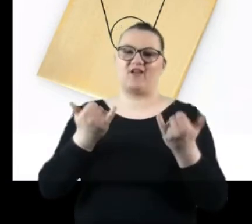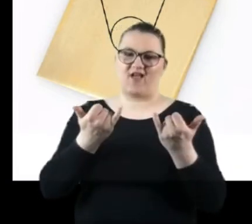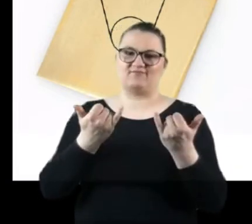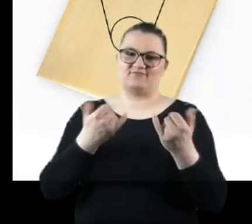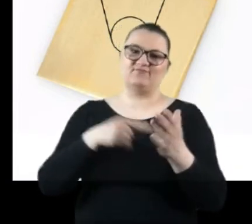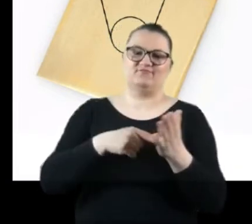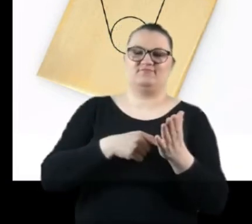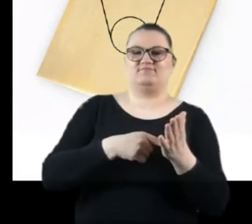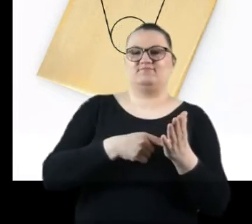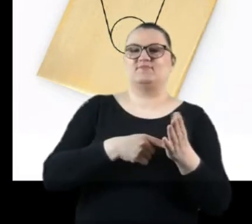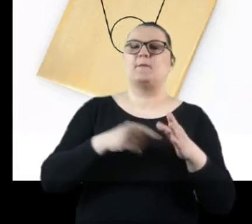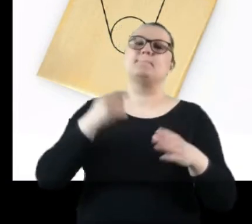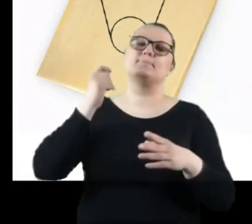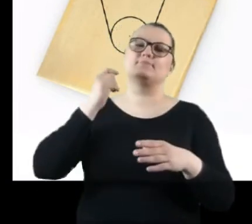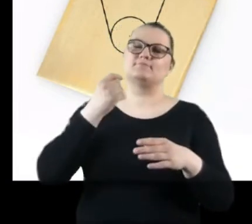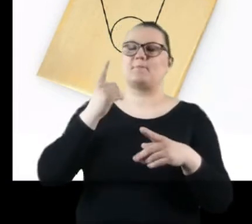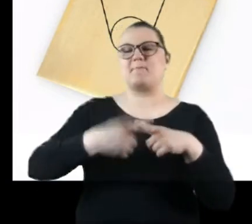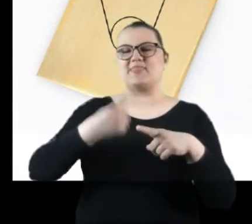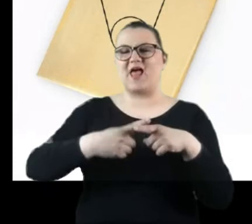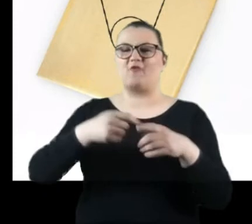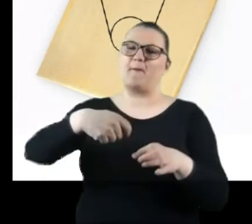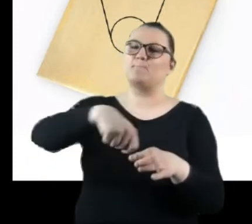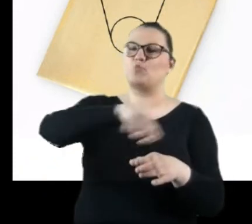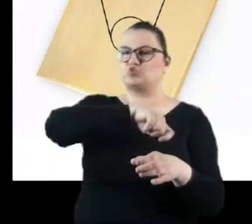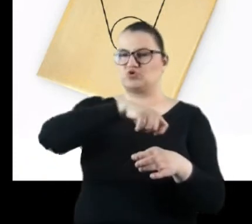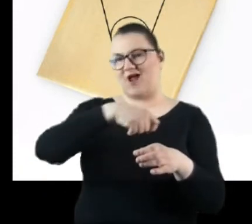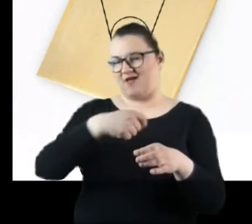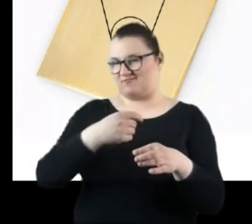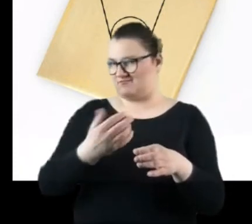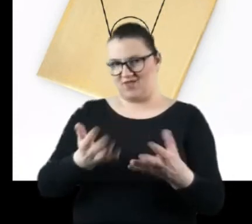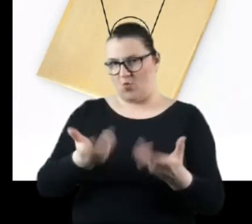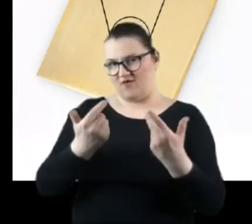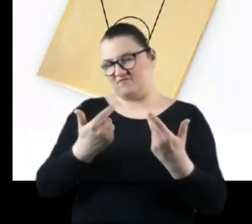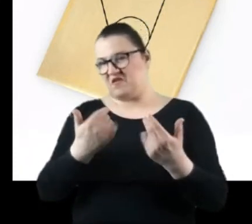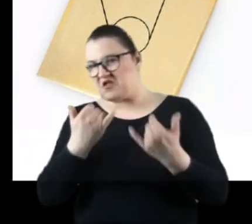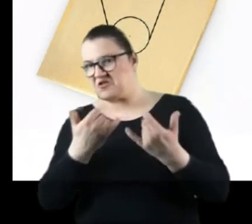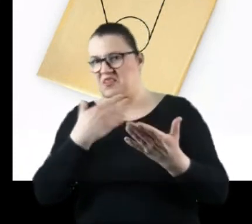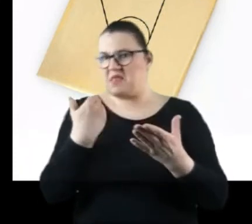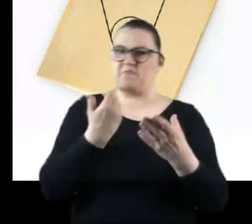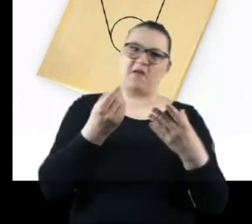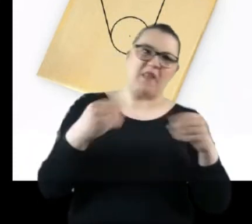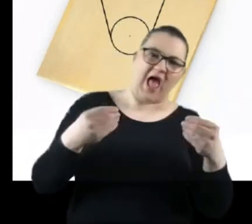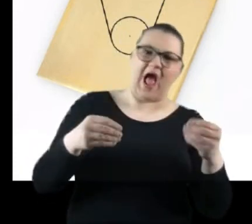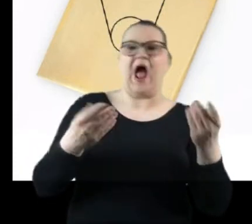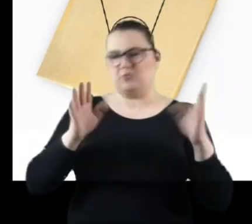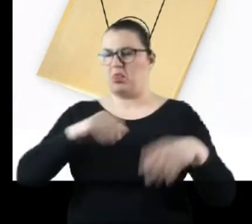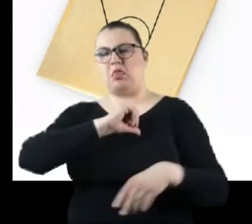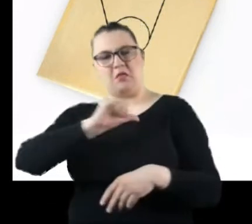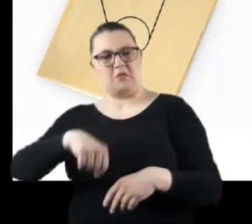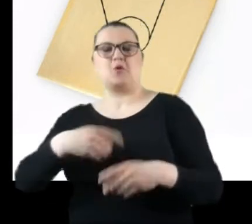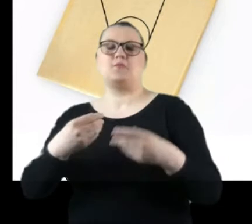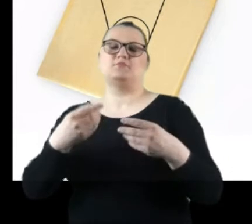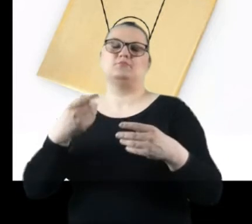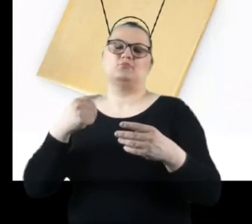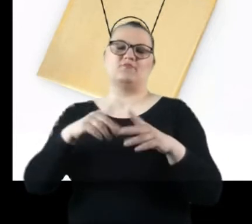metalowej puszki, jeżeli nie mamy dostępnej jakiejś specjalnej blaszki. Wycinamy taki